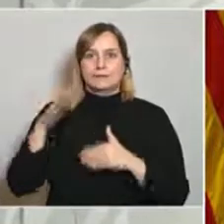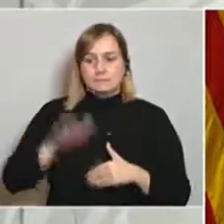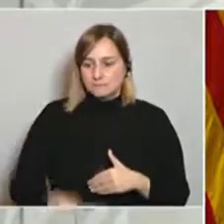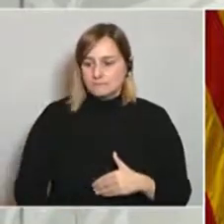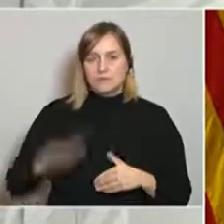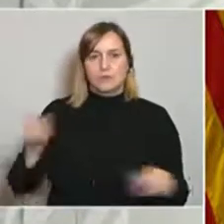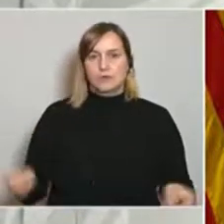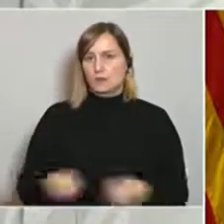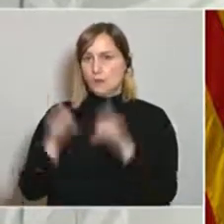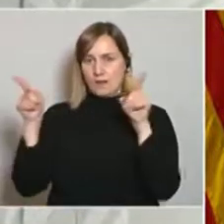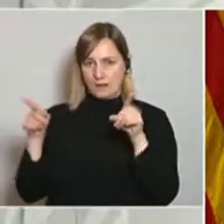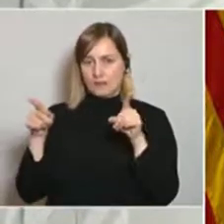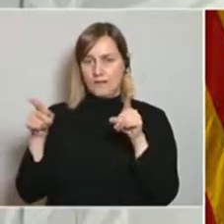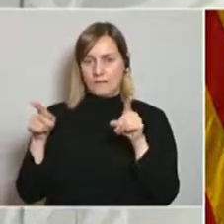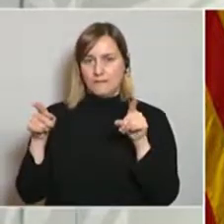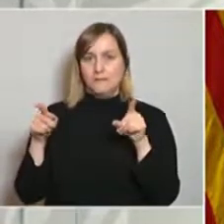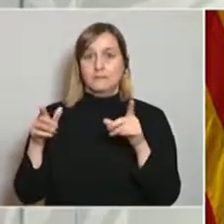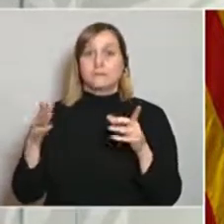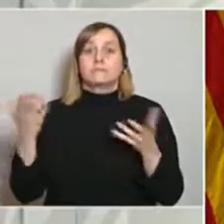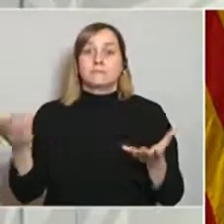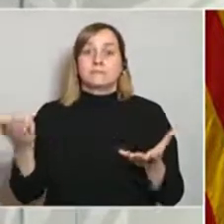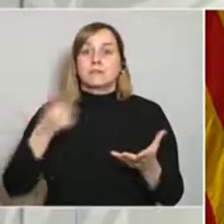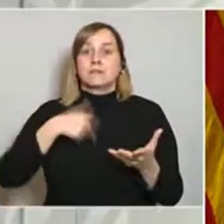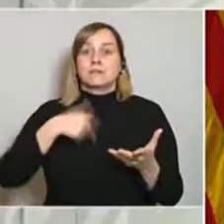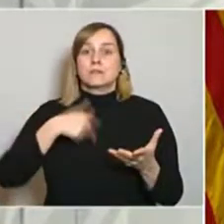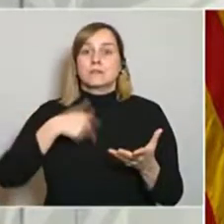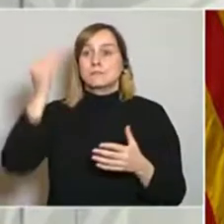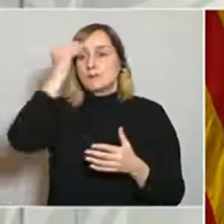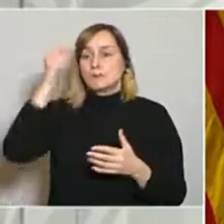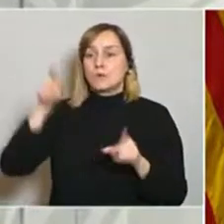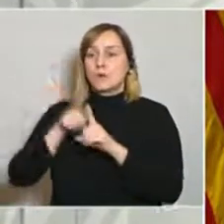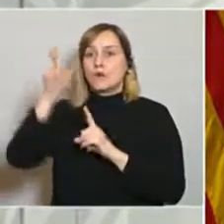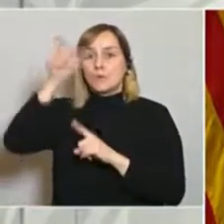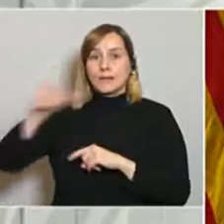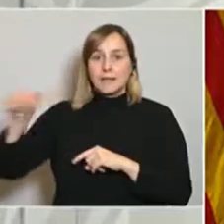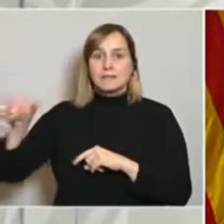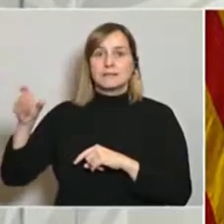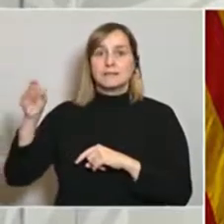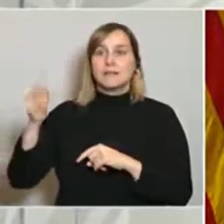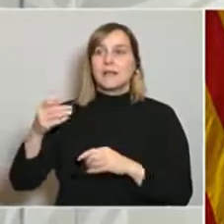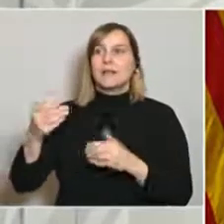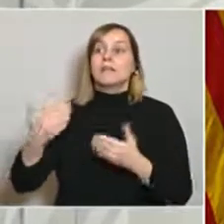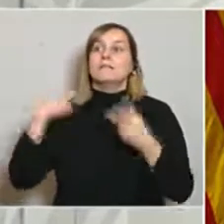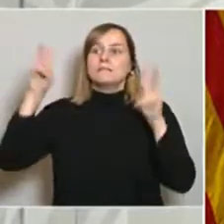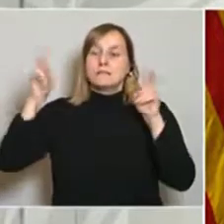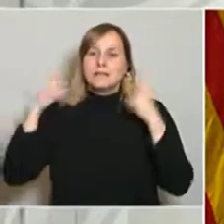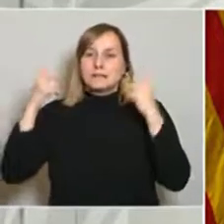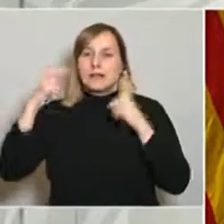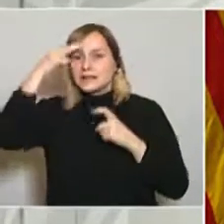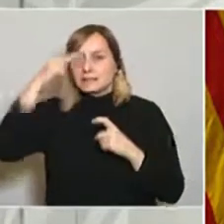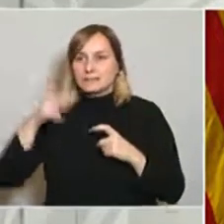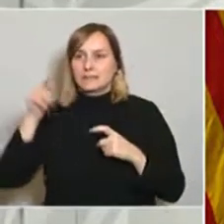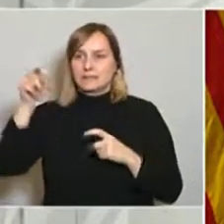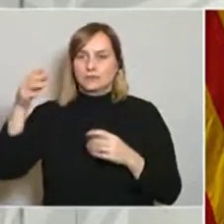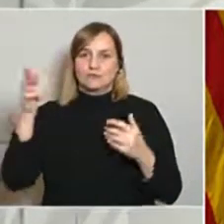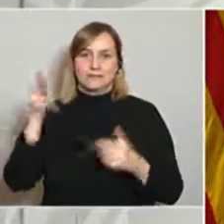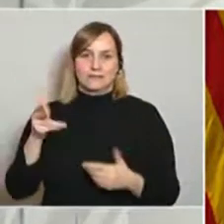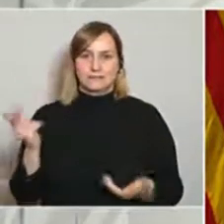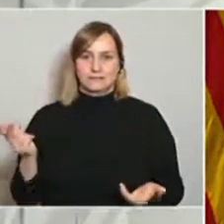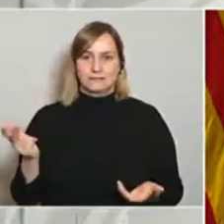menors com a subjectes i respectar-li molts, molt, molt, molt els seus drets. Jo crec que això és